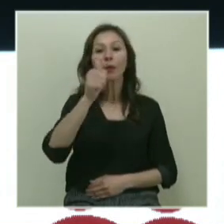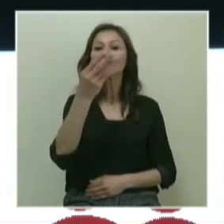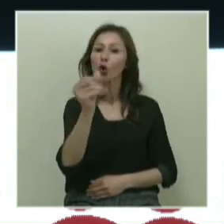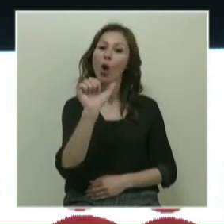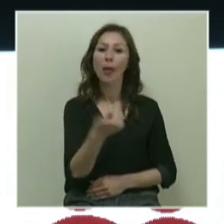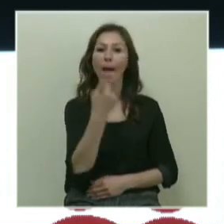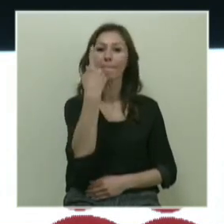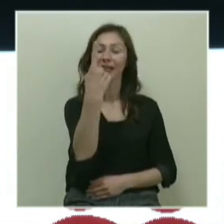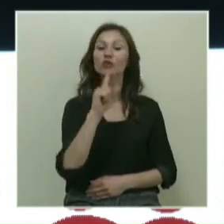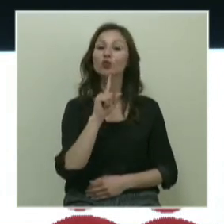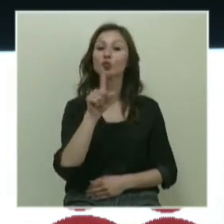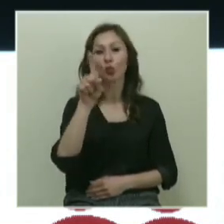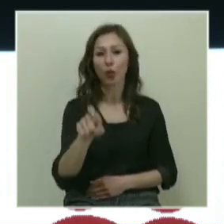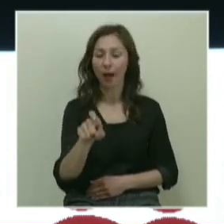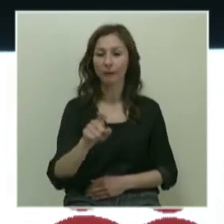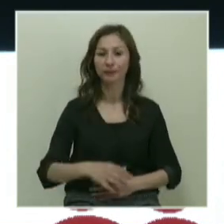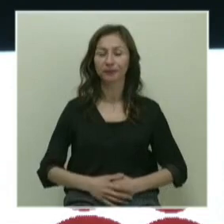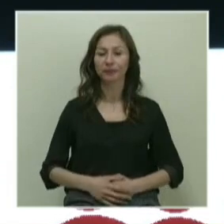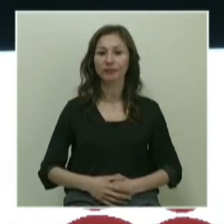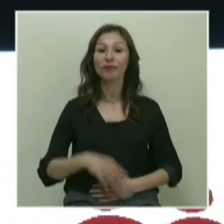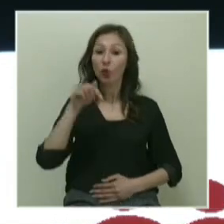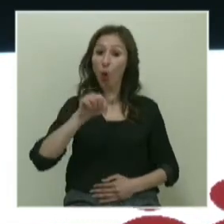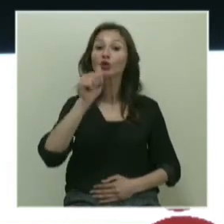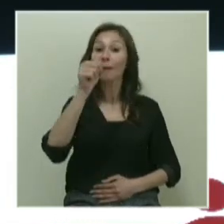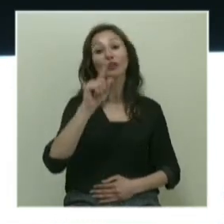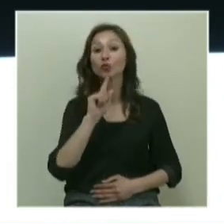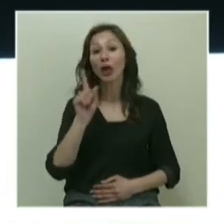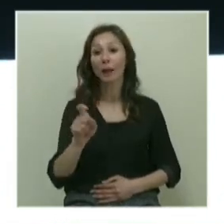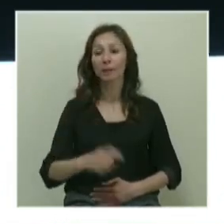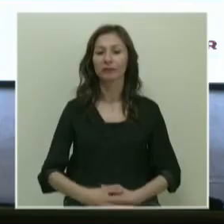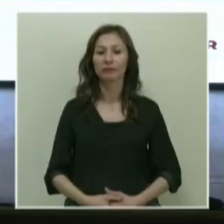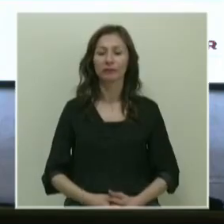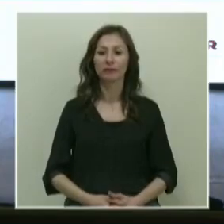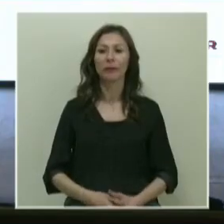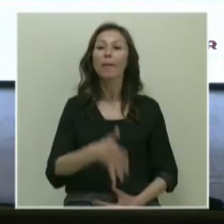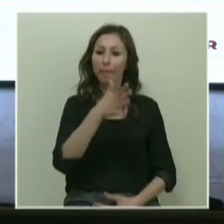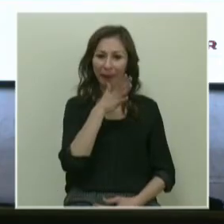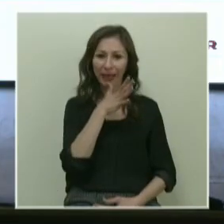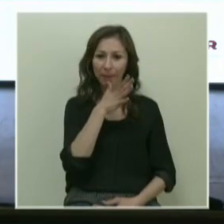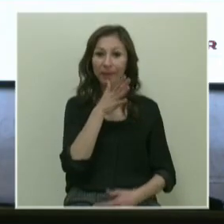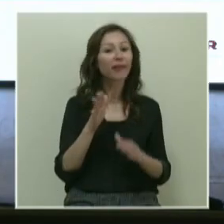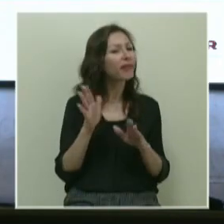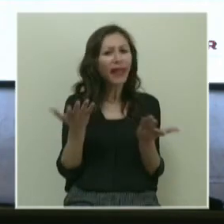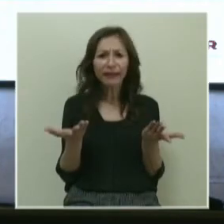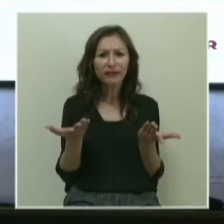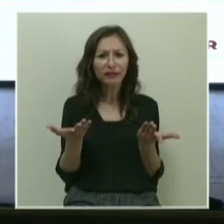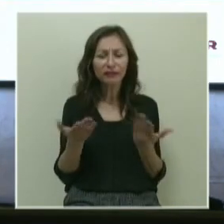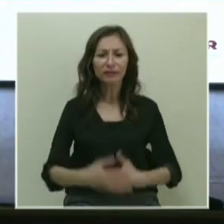önemli bir soruya geliyoruz. O zaman soralım, bilim nedir?